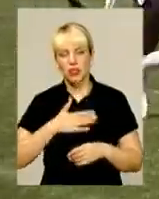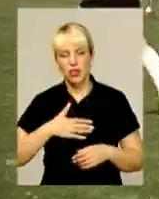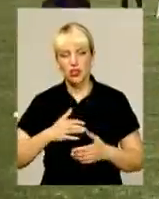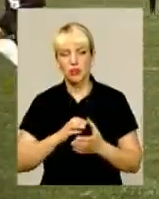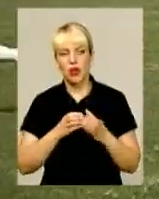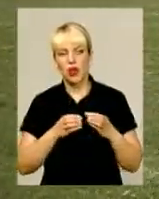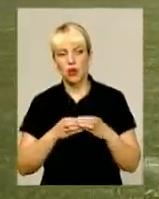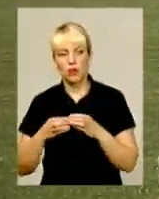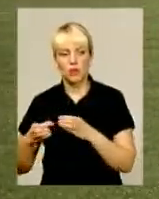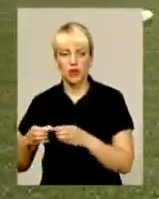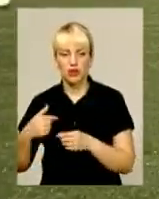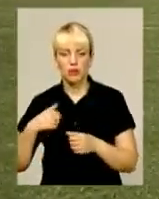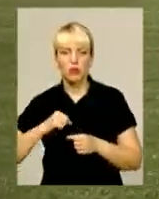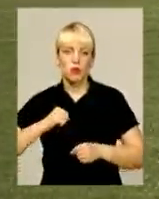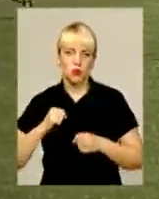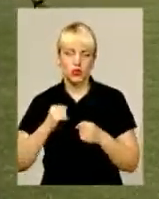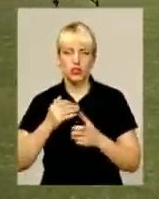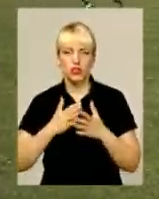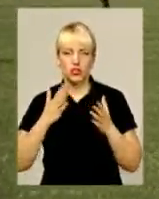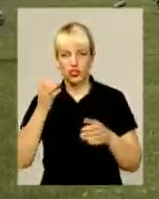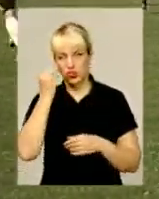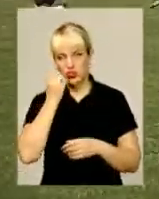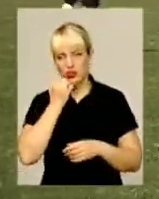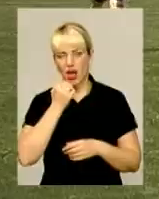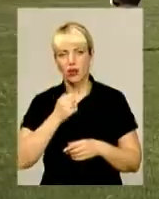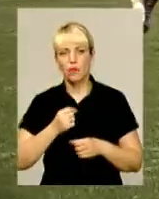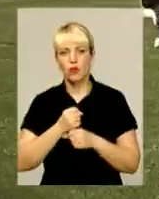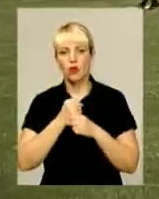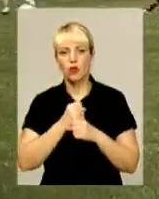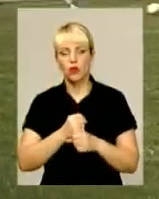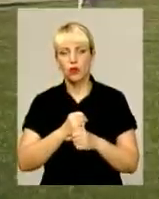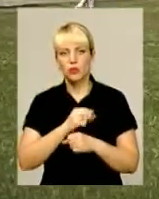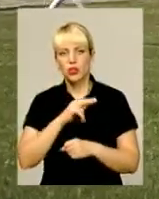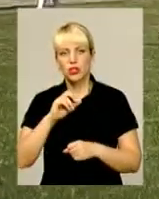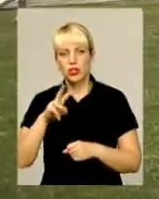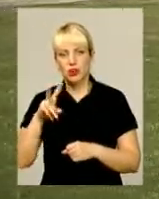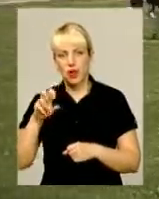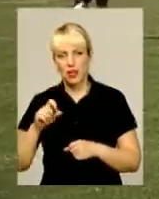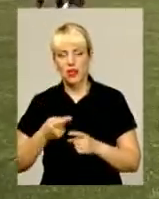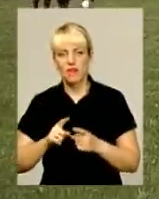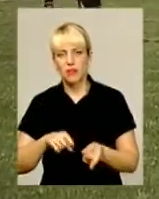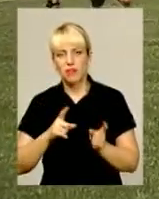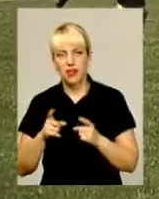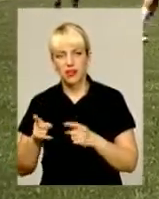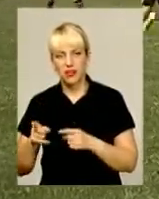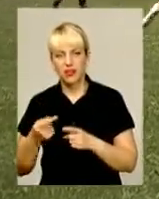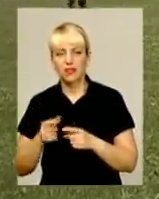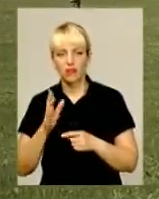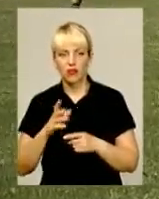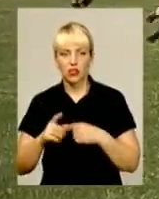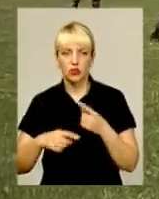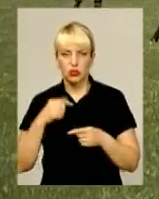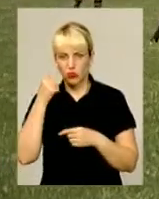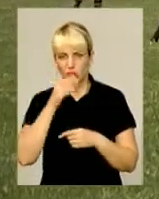вже подружилися і щиро дякуємо. Кубок пам'яті Михайла Чекмана перехідний, тож до наступного року він залишатиметься в переможців